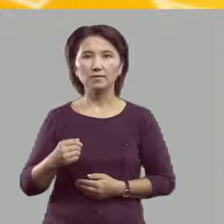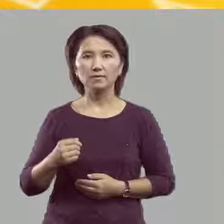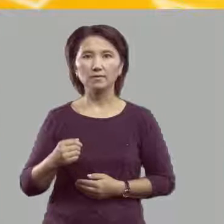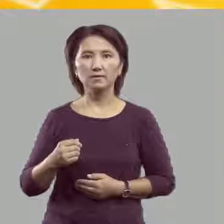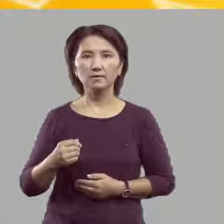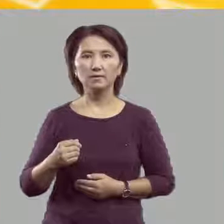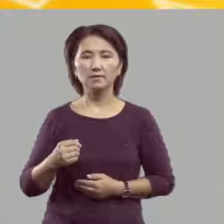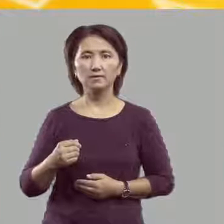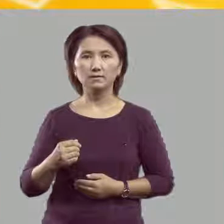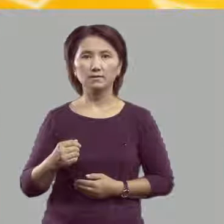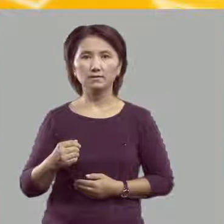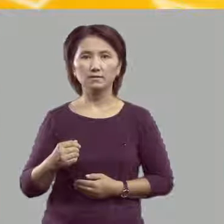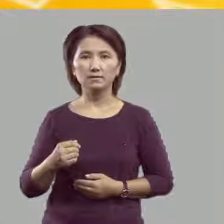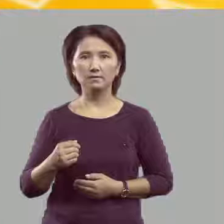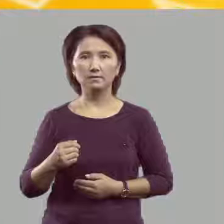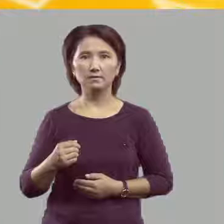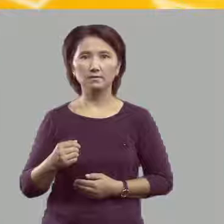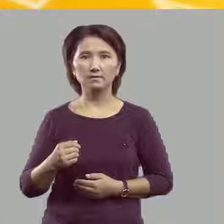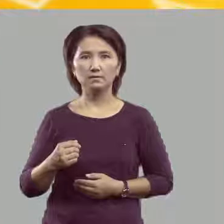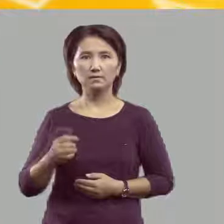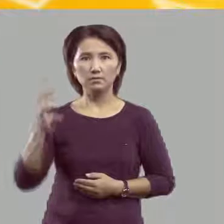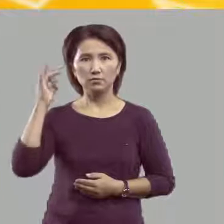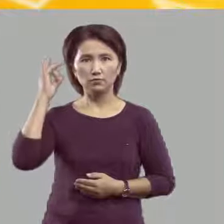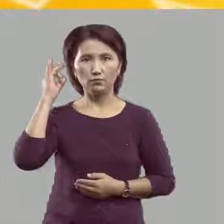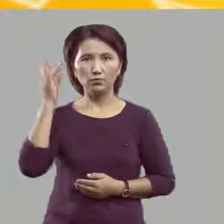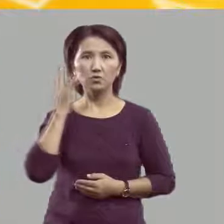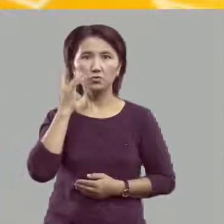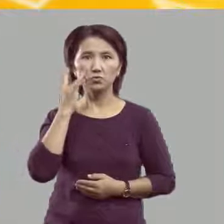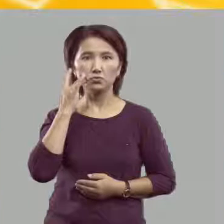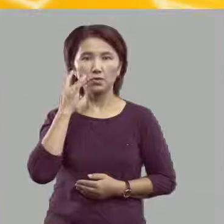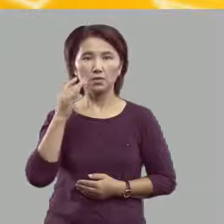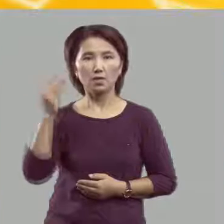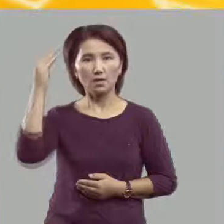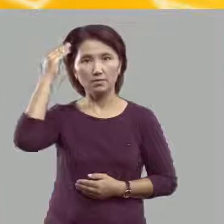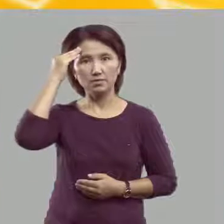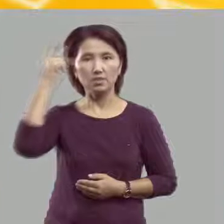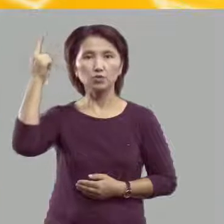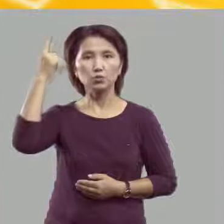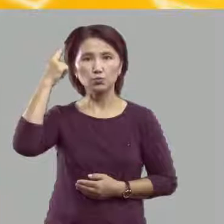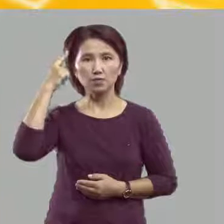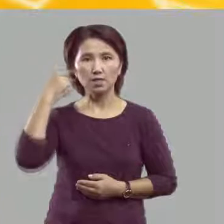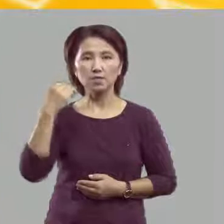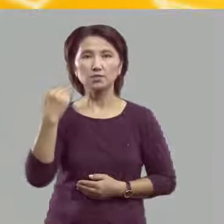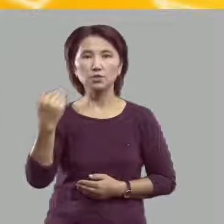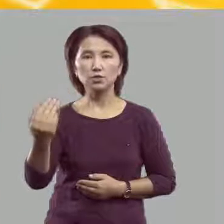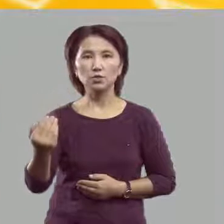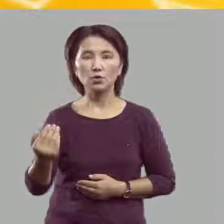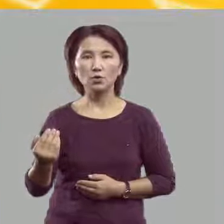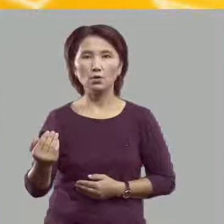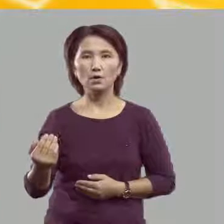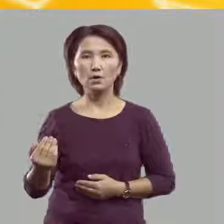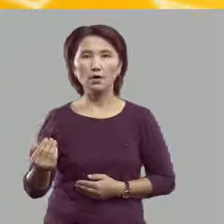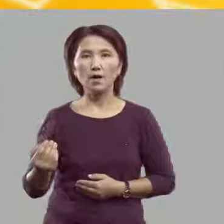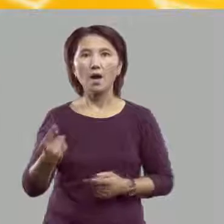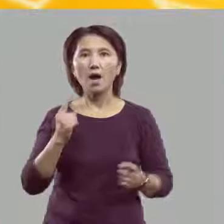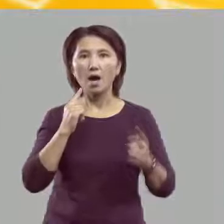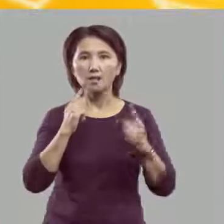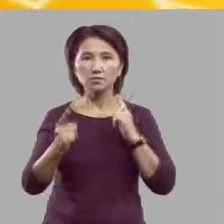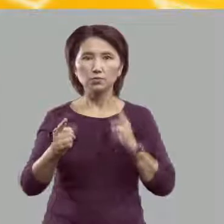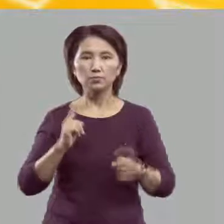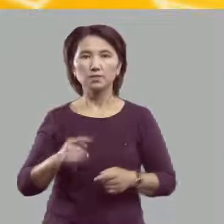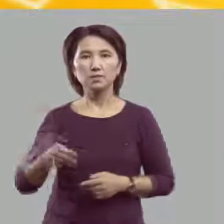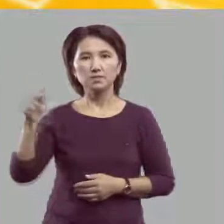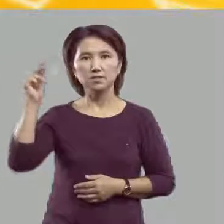которые она обозначает. Узнайте её особенности. Научитесь